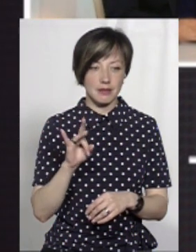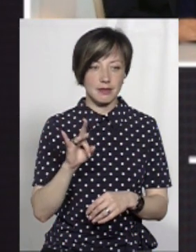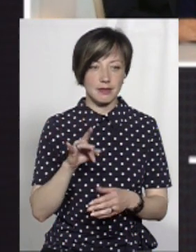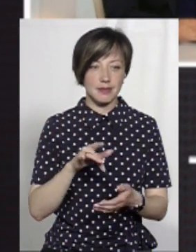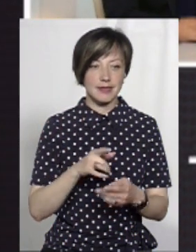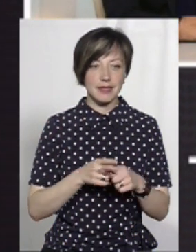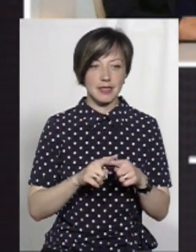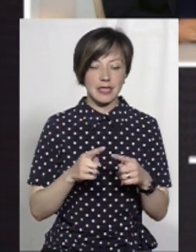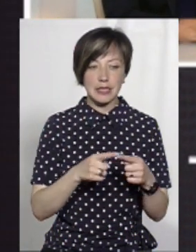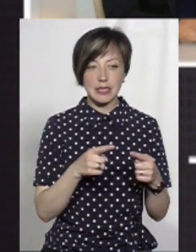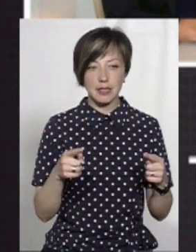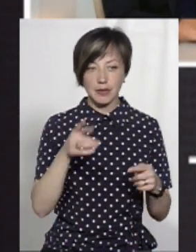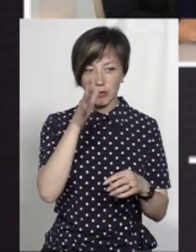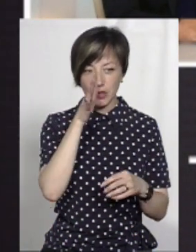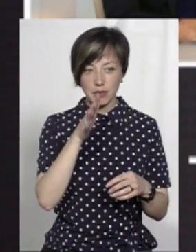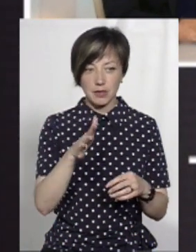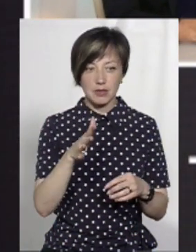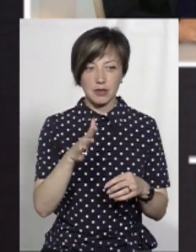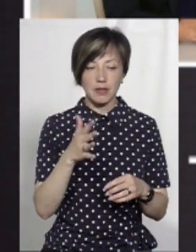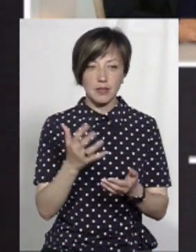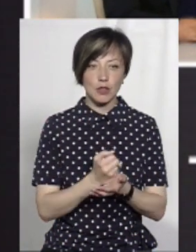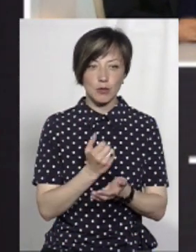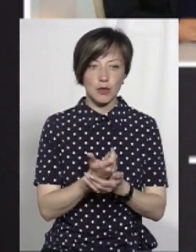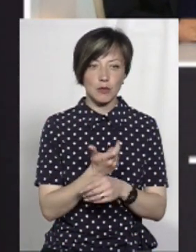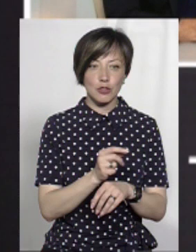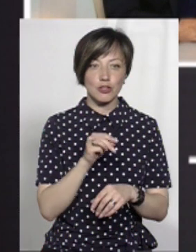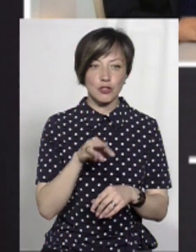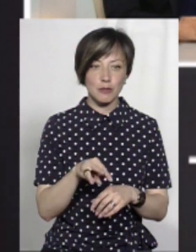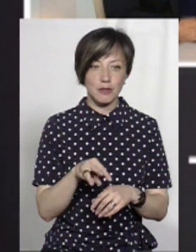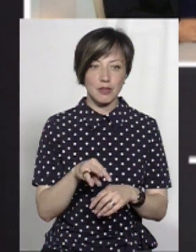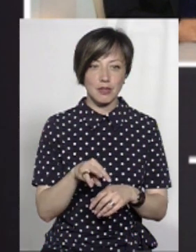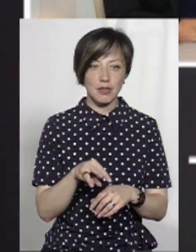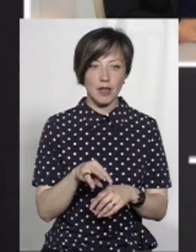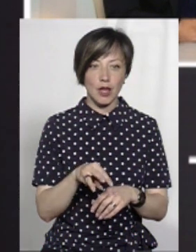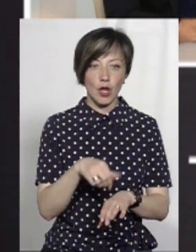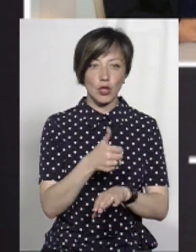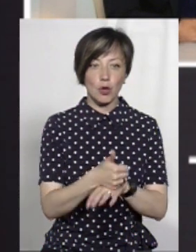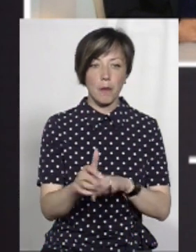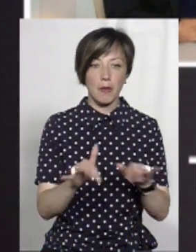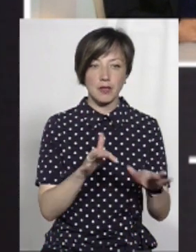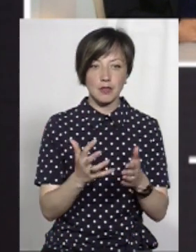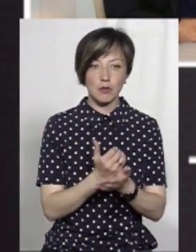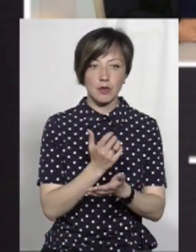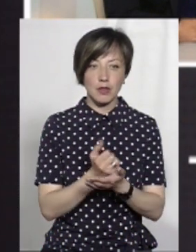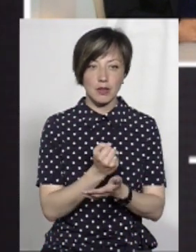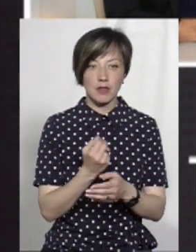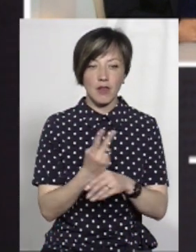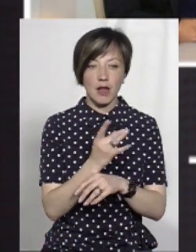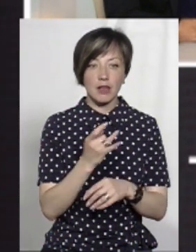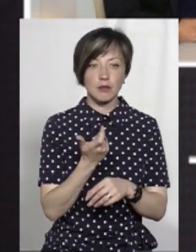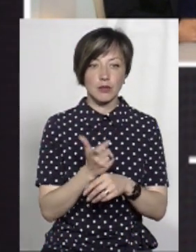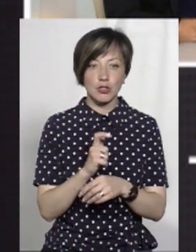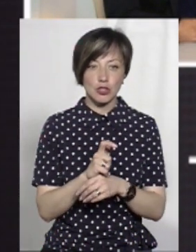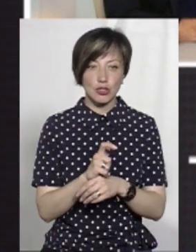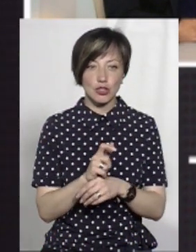І за тих п'ять місяців ви заробили більше, ніж... Тобто, топ-менеджмент бізнесу заробив майже в два рази